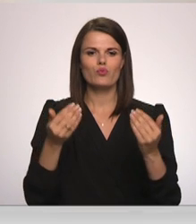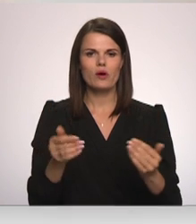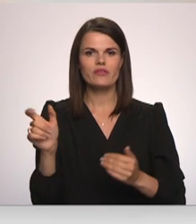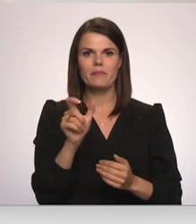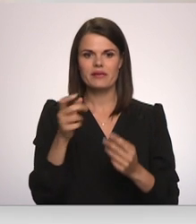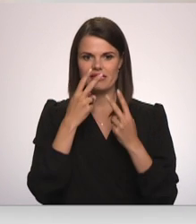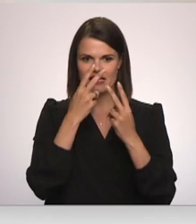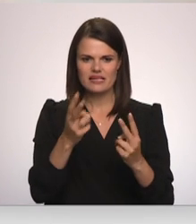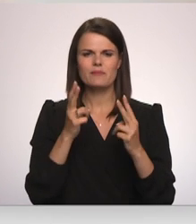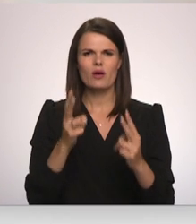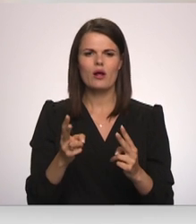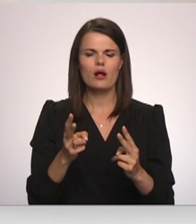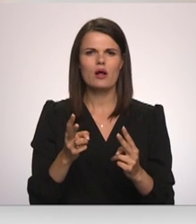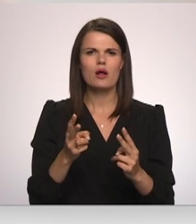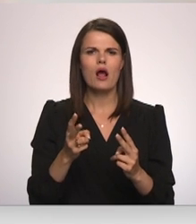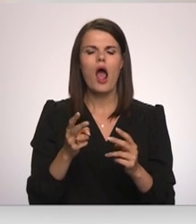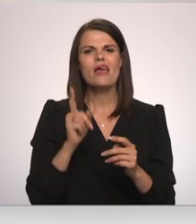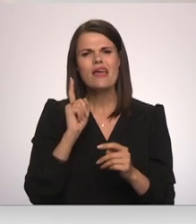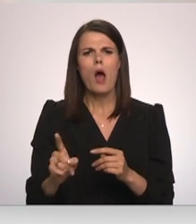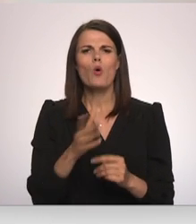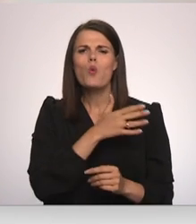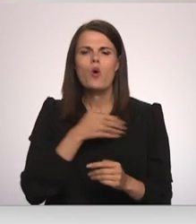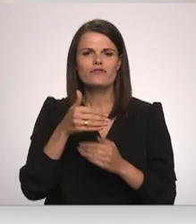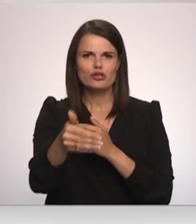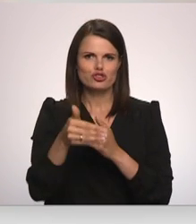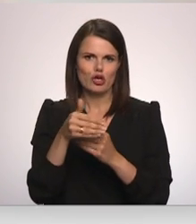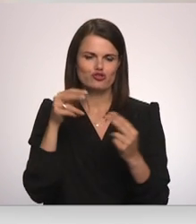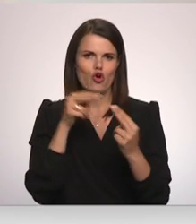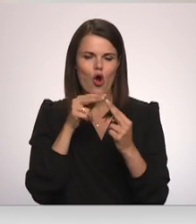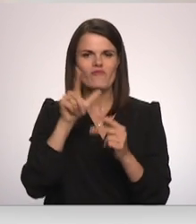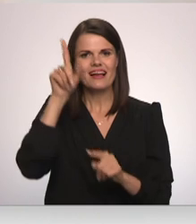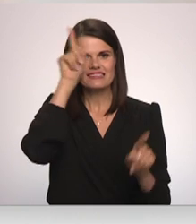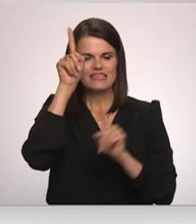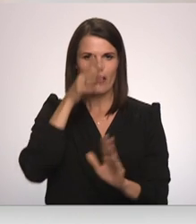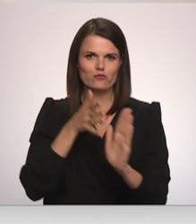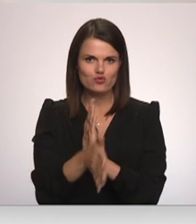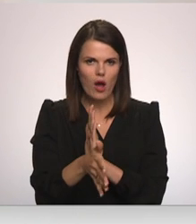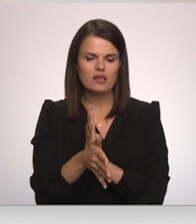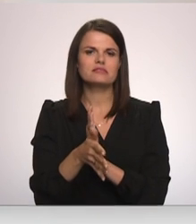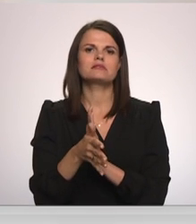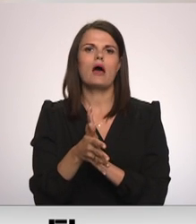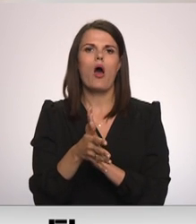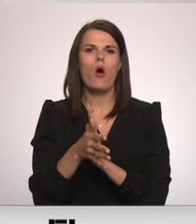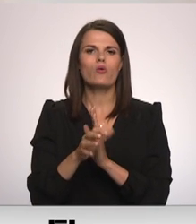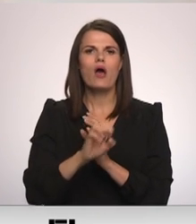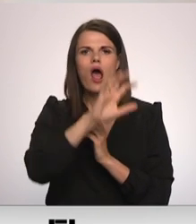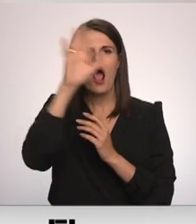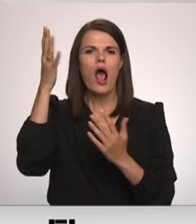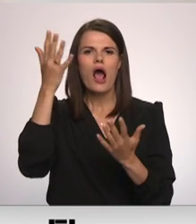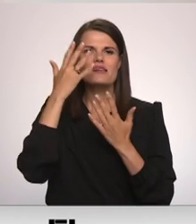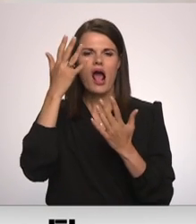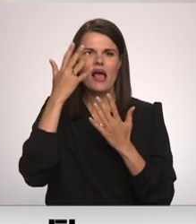redzam, ka tom ir diezgan cieši kontakts un pārsveri seksuālais kontakts. Gaisa pīdiena